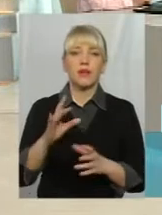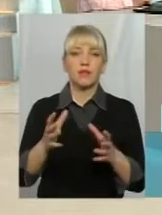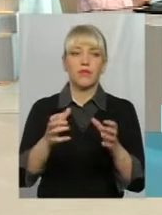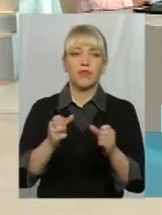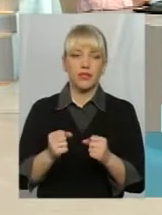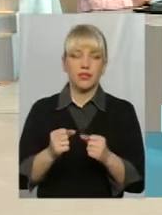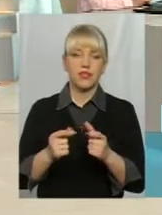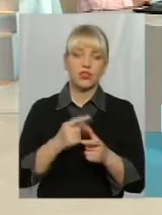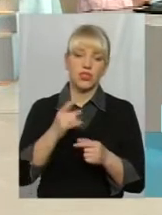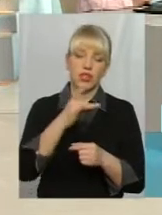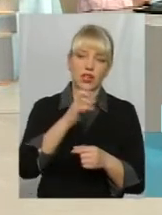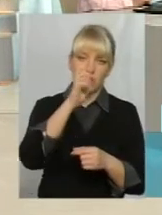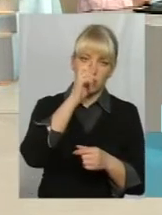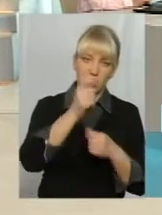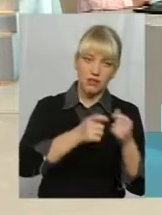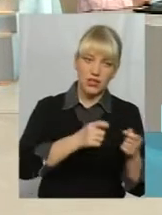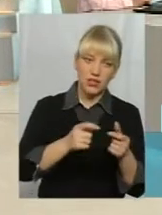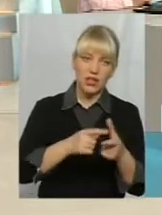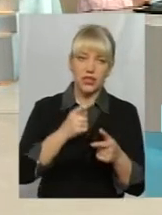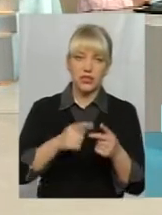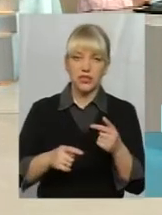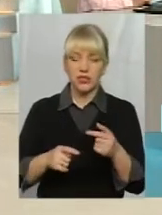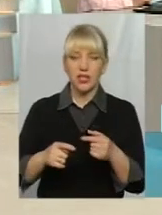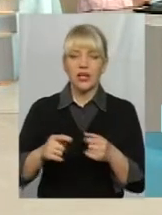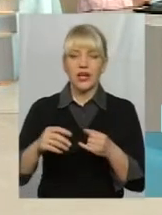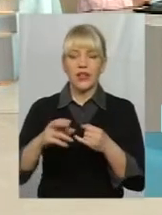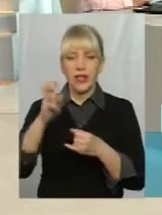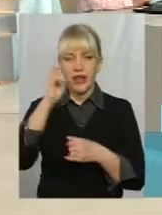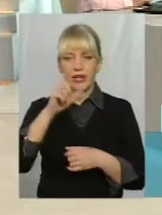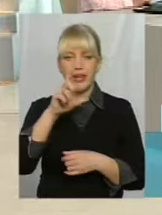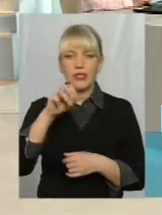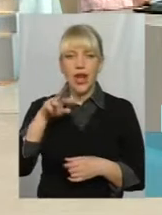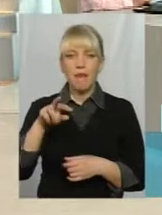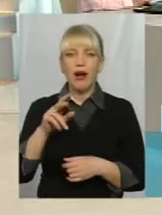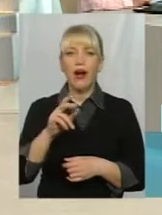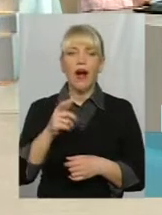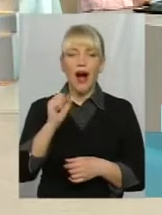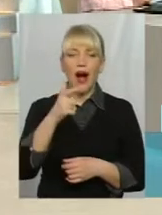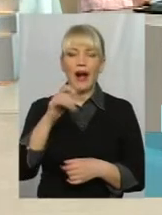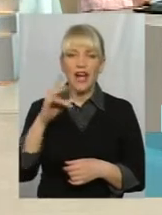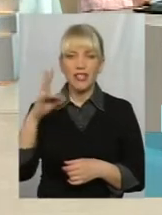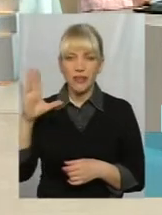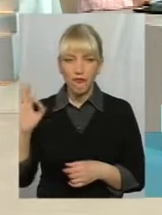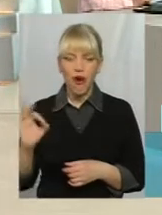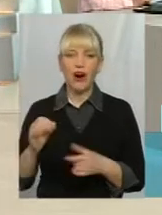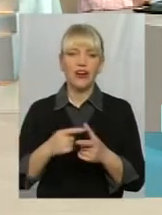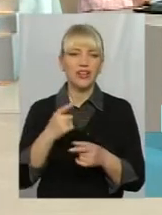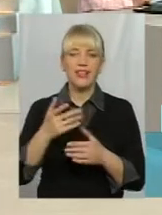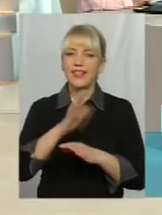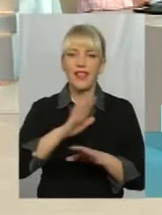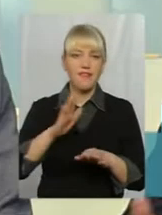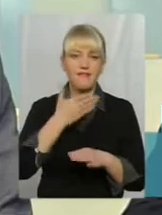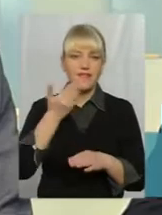чи райдержадміністраціями, чи Держземагентством, раніше потім Державокадастру, не вимагалися.